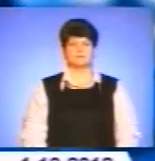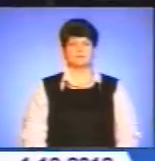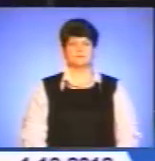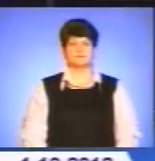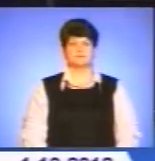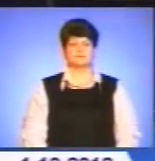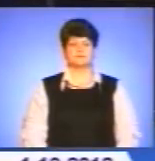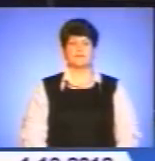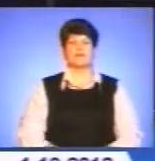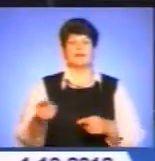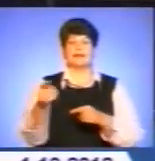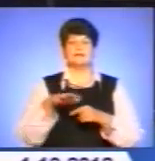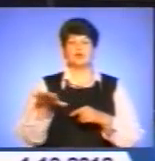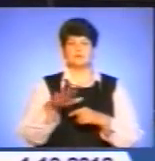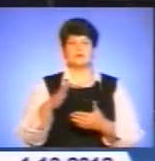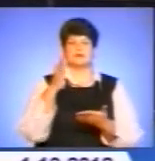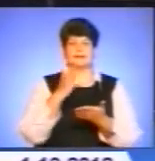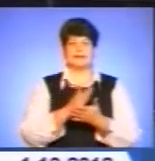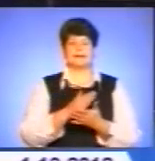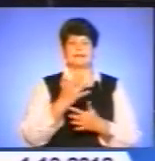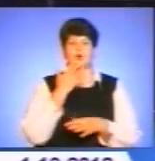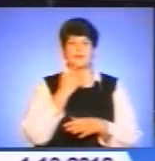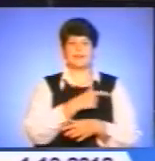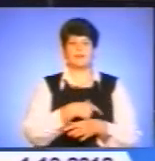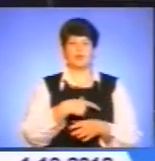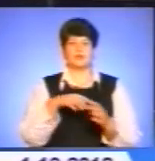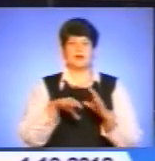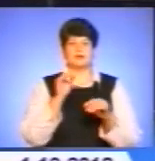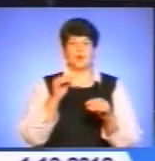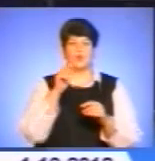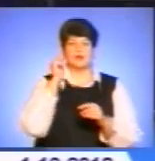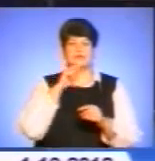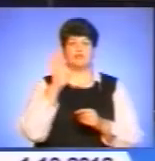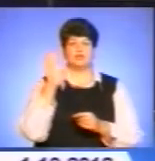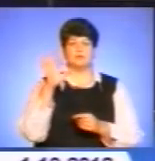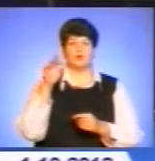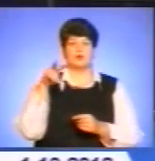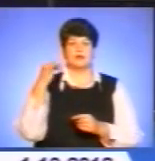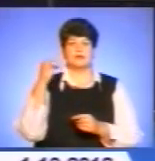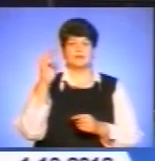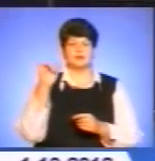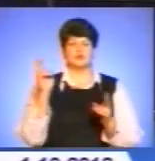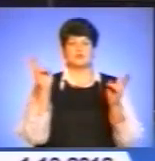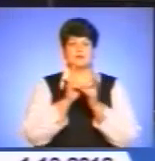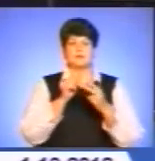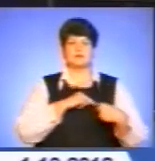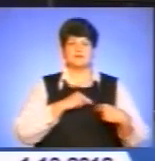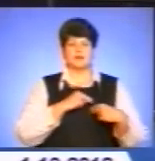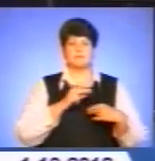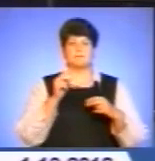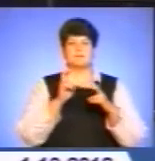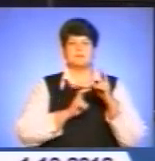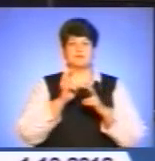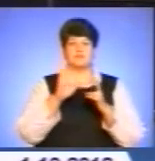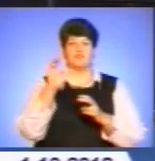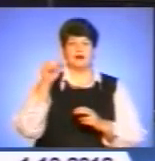На Тернопільщині перебуває народний депутат України Володимир Олійник. Він зустрівся з працівниками підприємства «Ватра», медичним